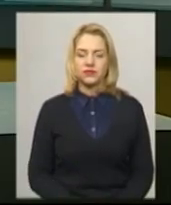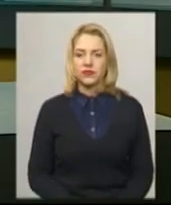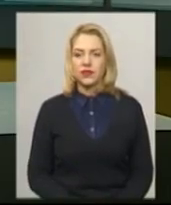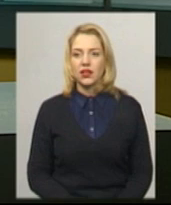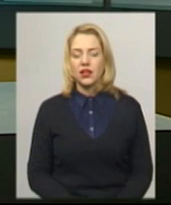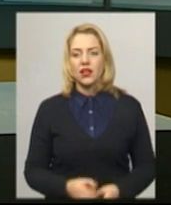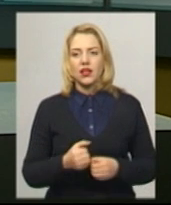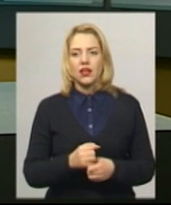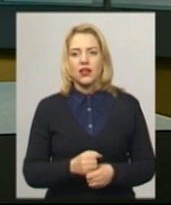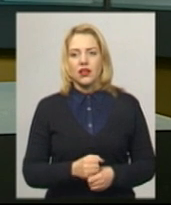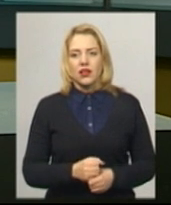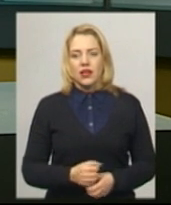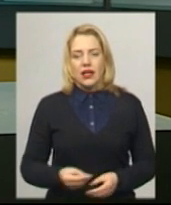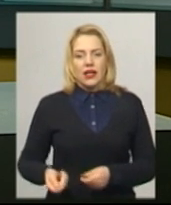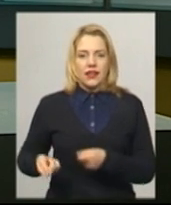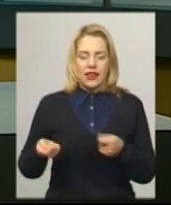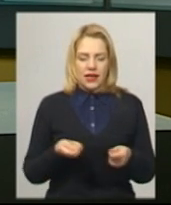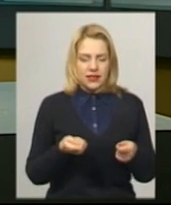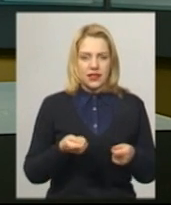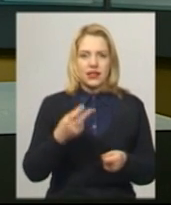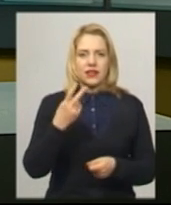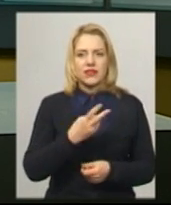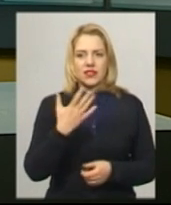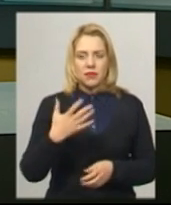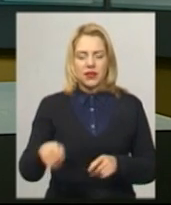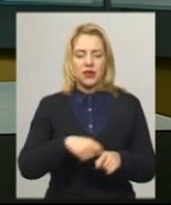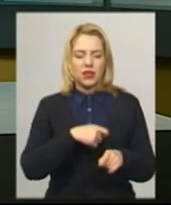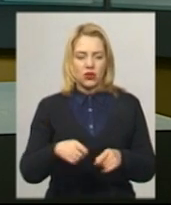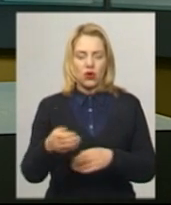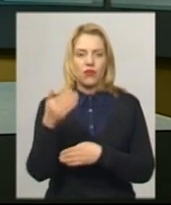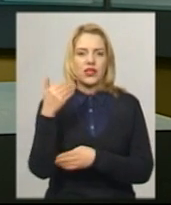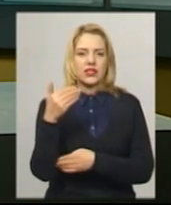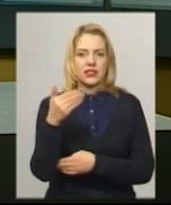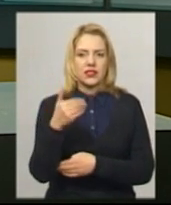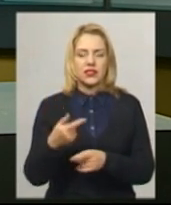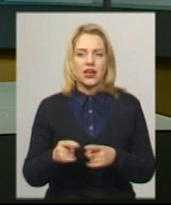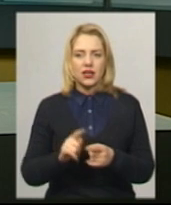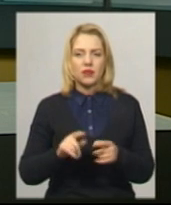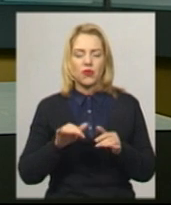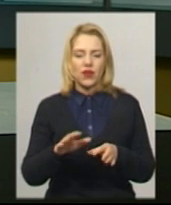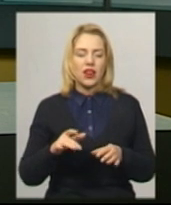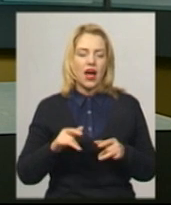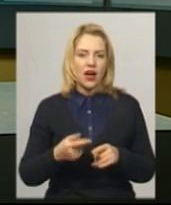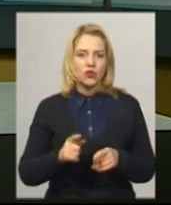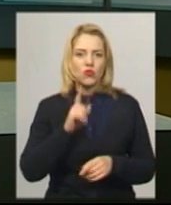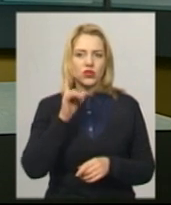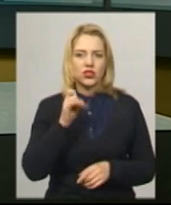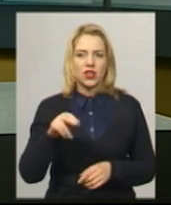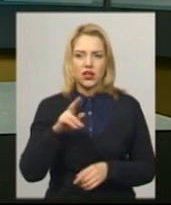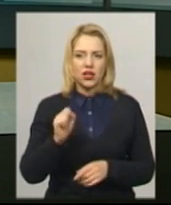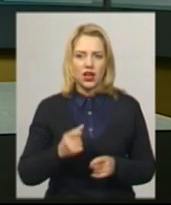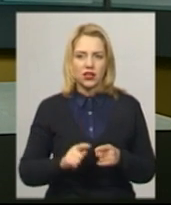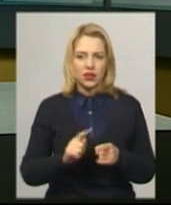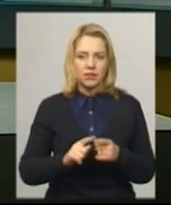Несли 25-метровий стяг та провели акцію єдності і у Хмельницькому. За словами голови Молодіжної ради міста Анастасії